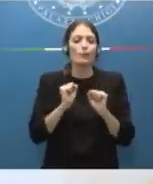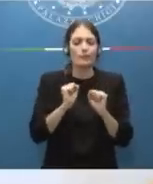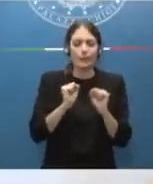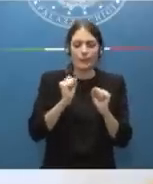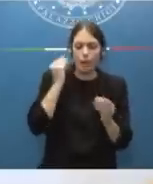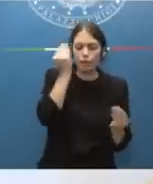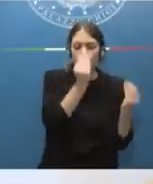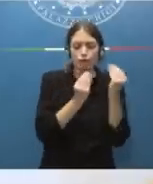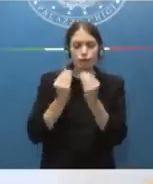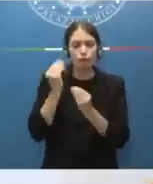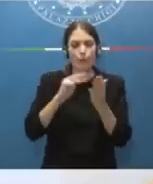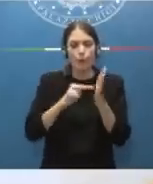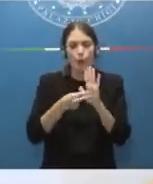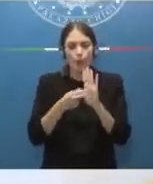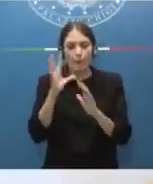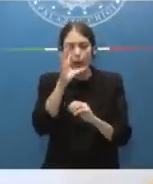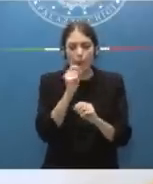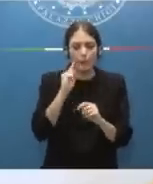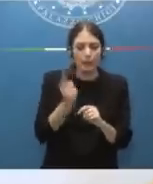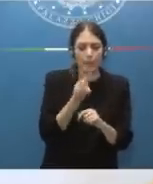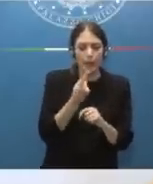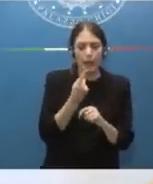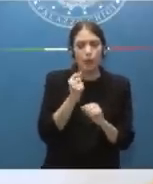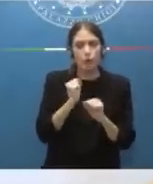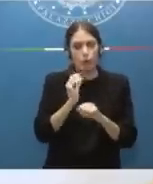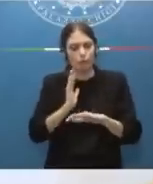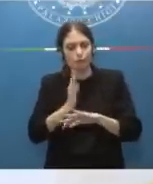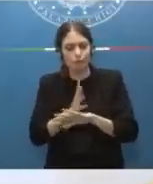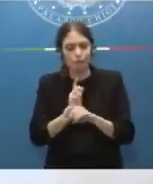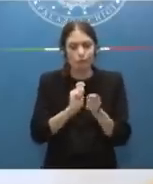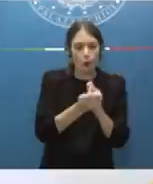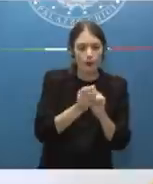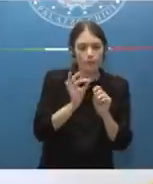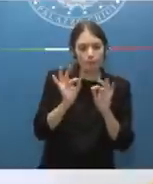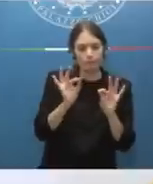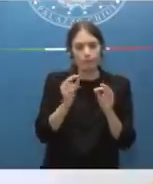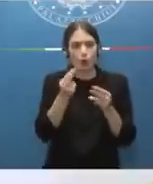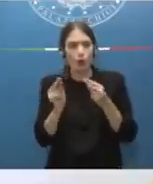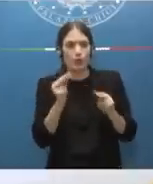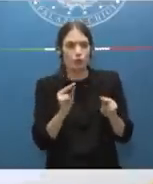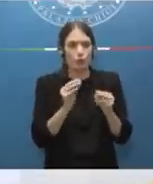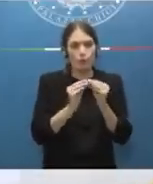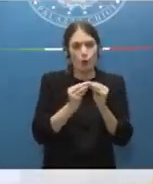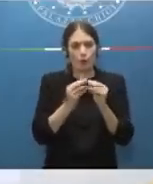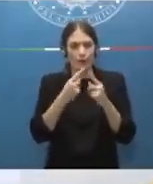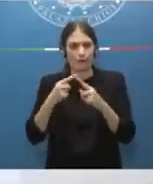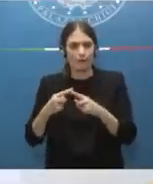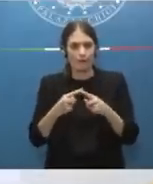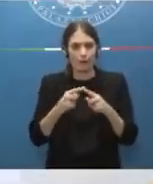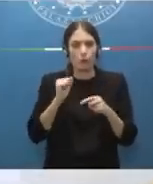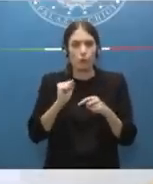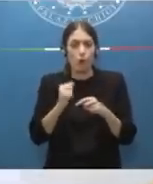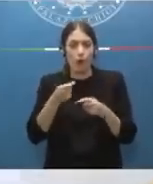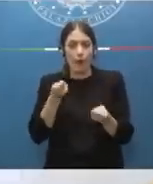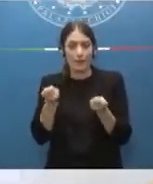meglio le problematiche e di intervenire per la loro risoluzione in vari modi, sia in via amministrativa